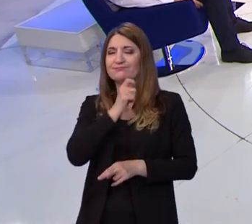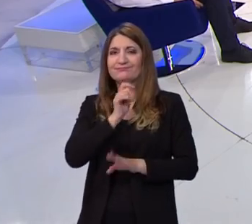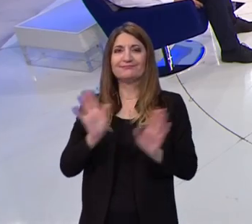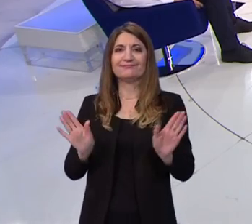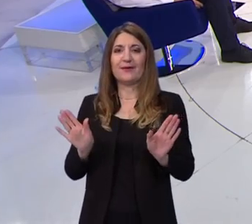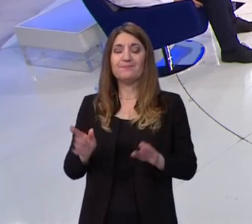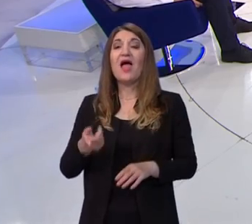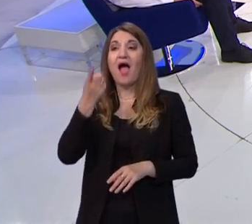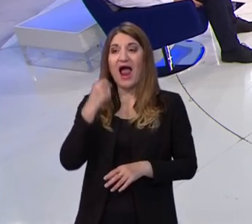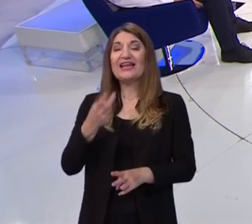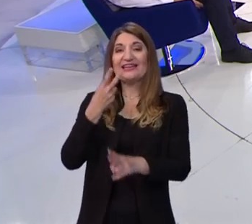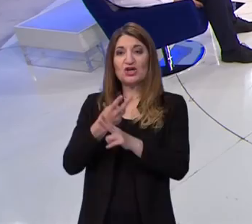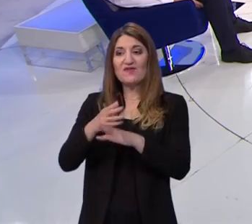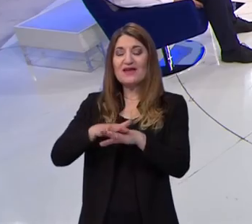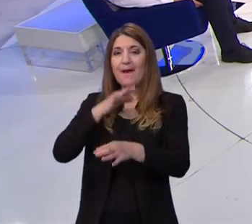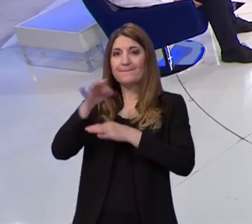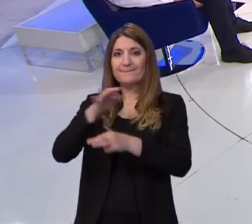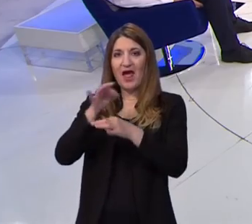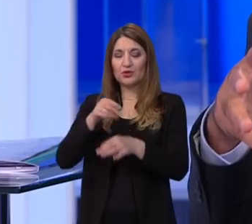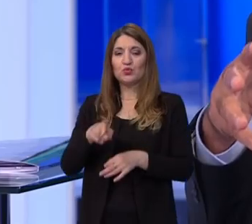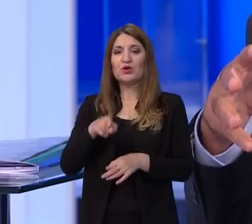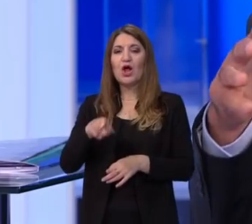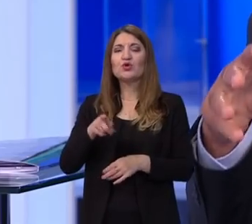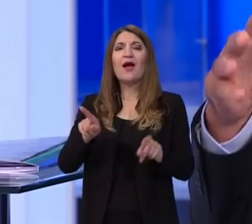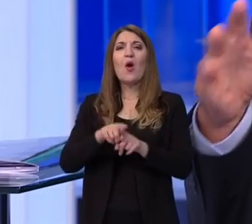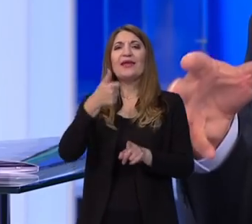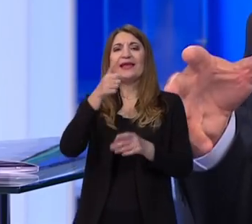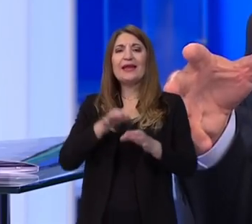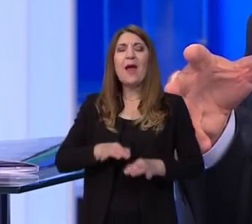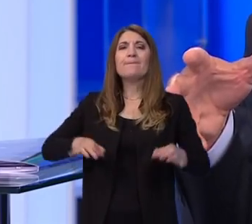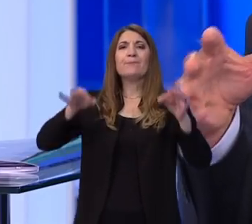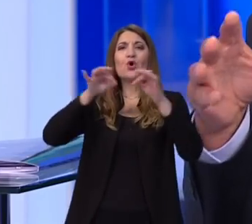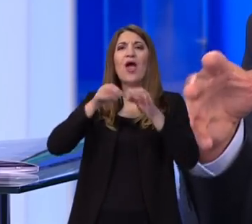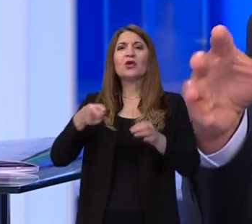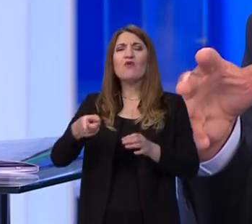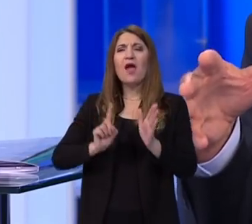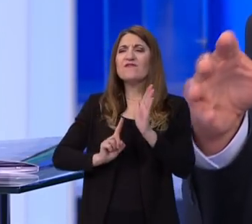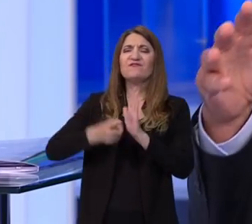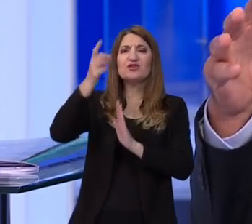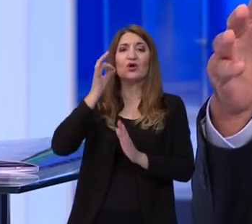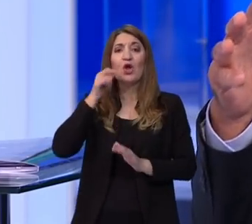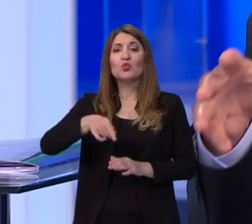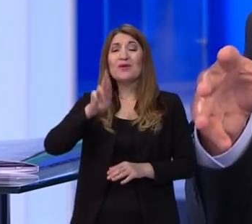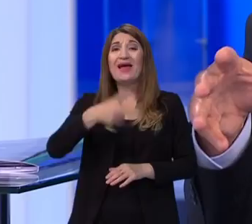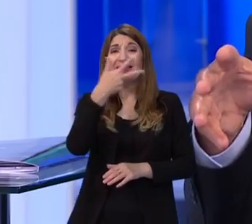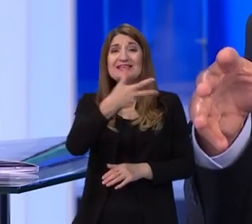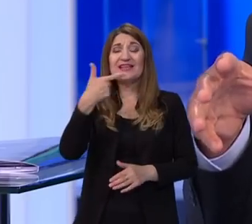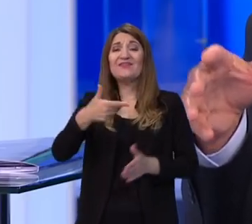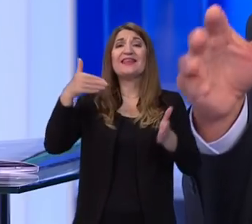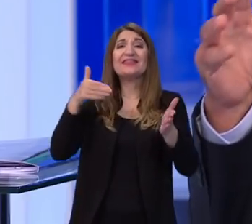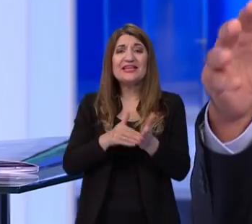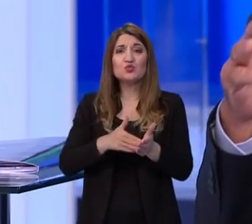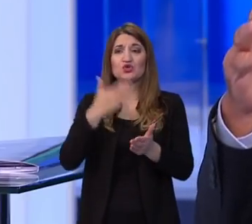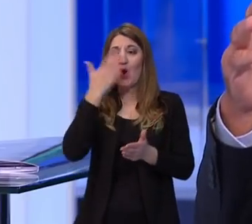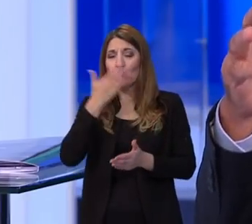u vidu da je državna matura jedan projekt visokog rizika. U njoj su udjeluje 32.000 učenika